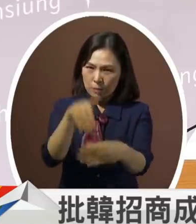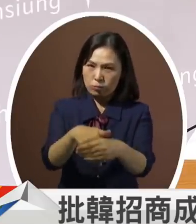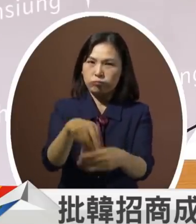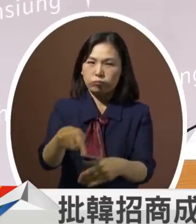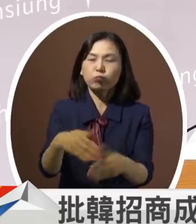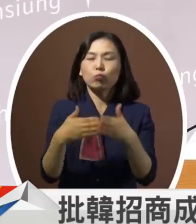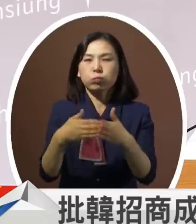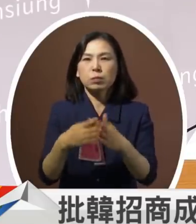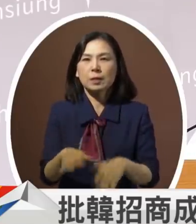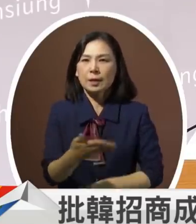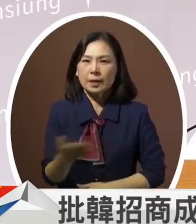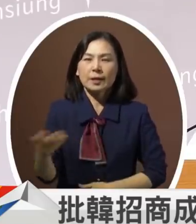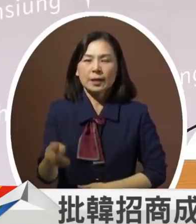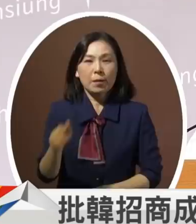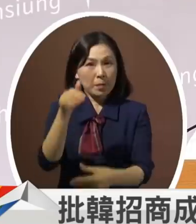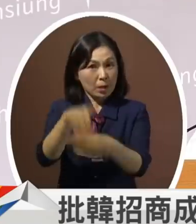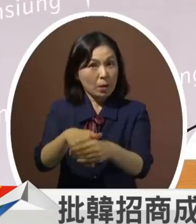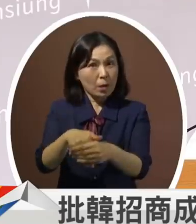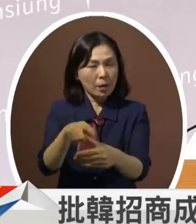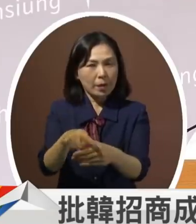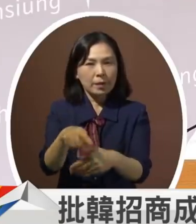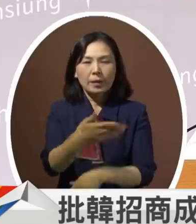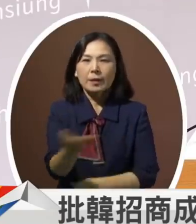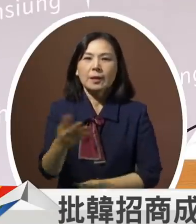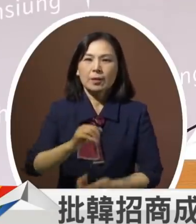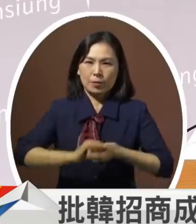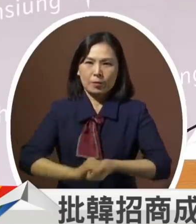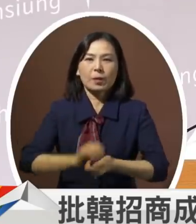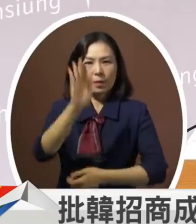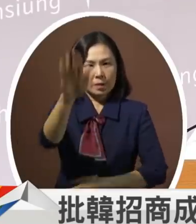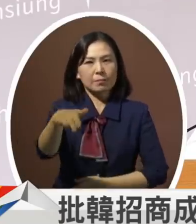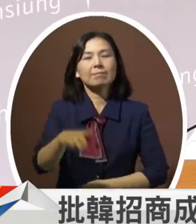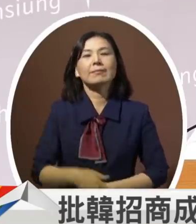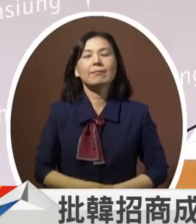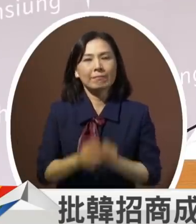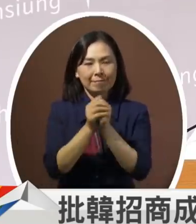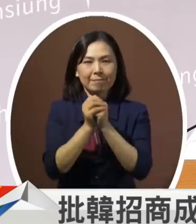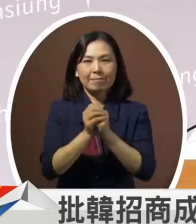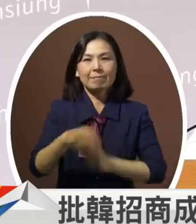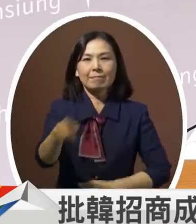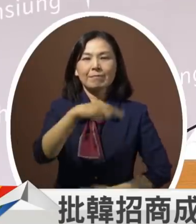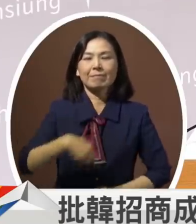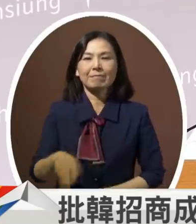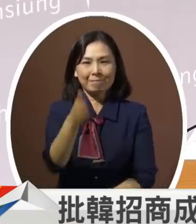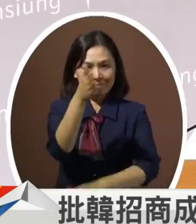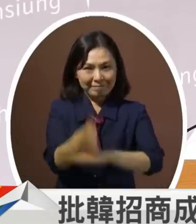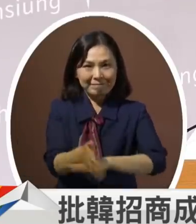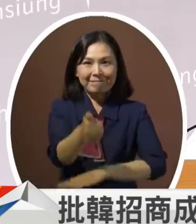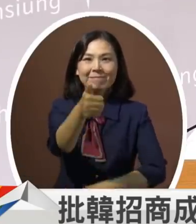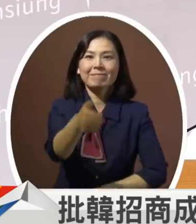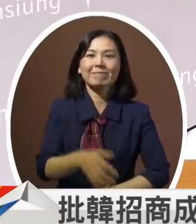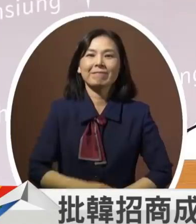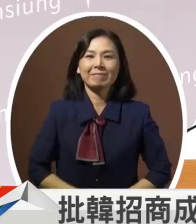让我们用选票来决定我们的未来拜托大家谢谢大家